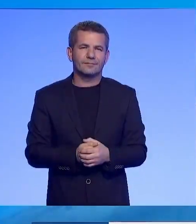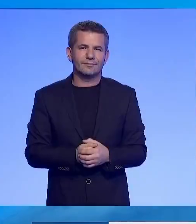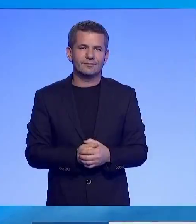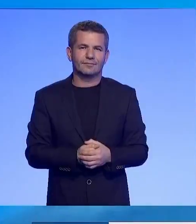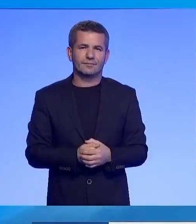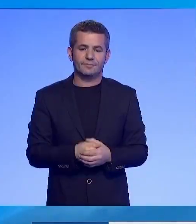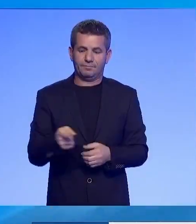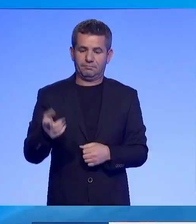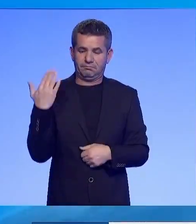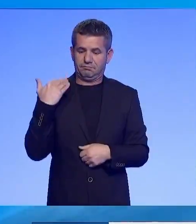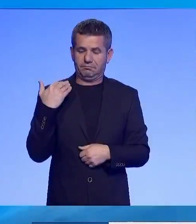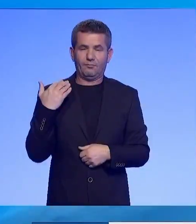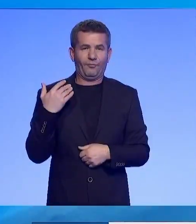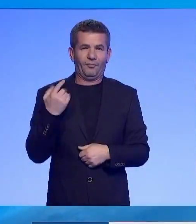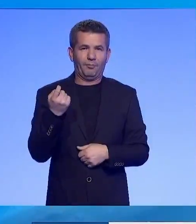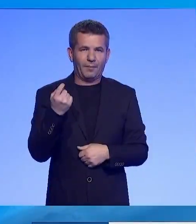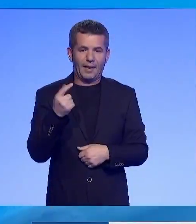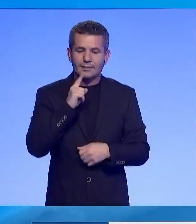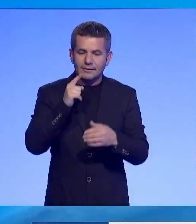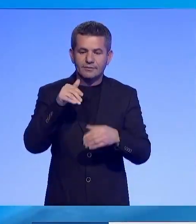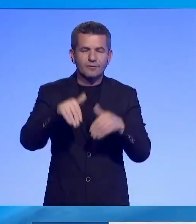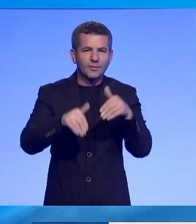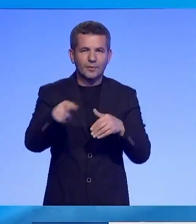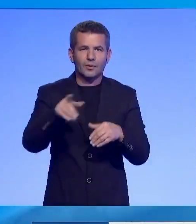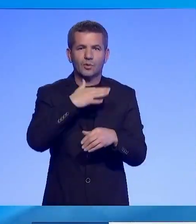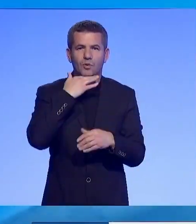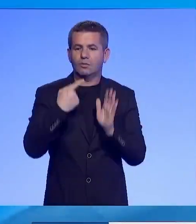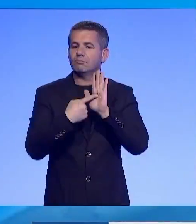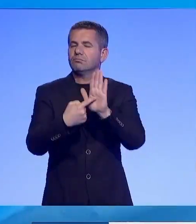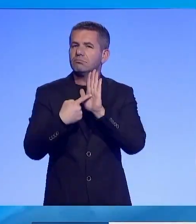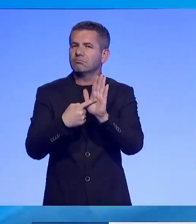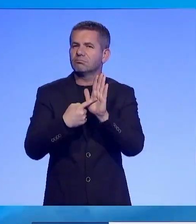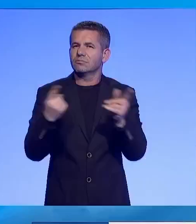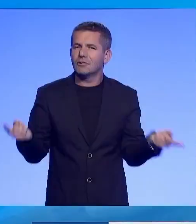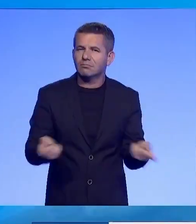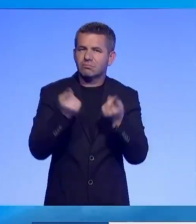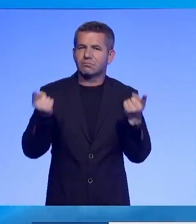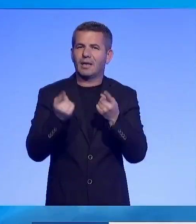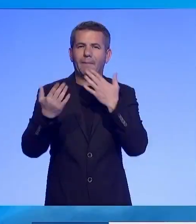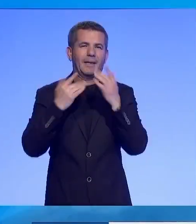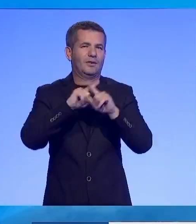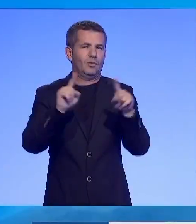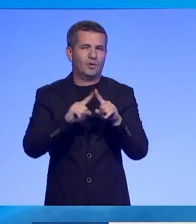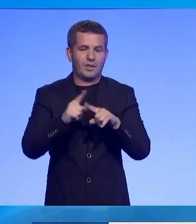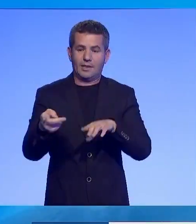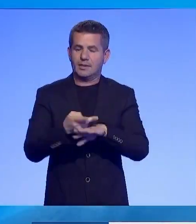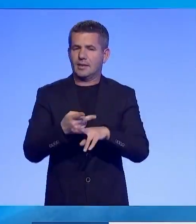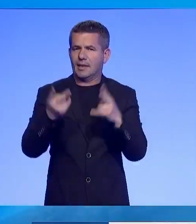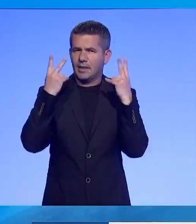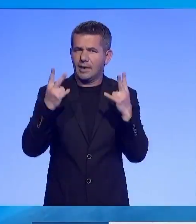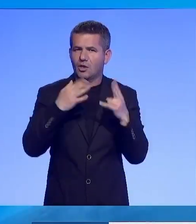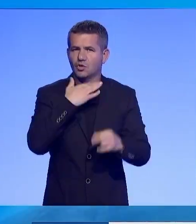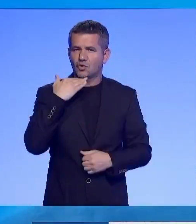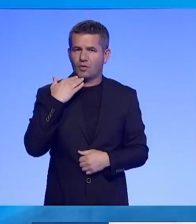Vetëm pak dit para ditët së votimit, kandidatët shumë fishuan paracitjet në mitinjë dhe fushata veçanëresht në shtetet kryesore të fush